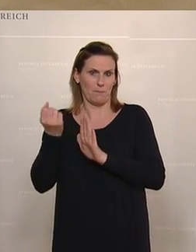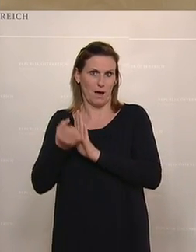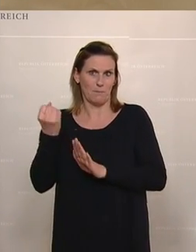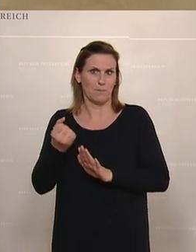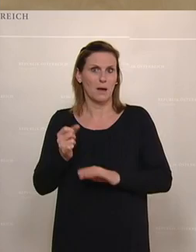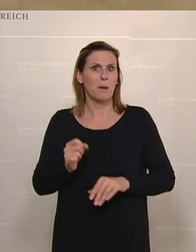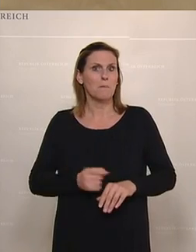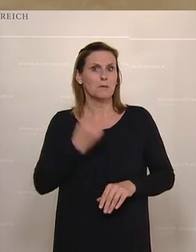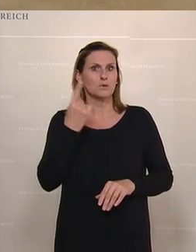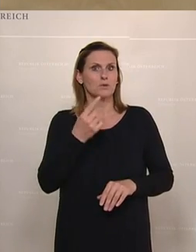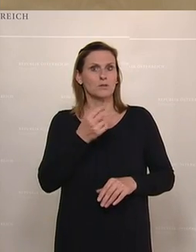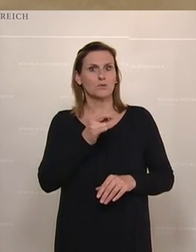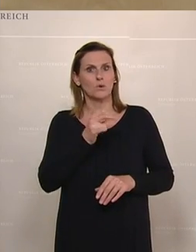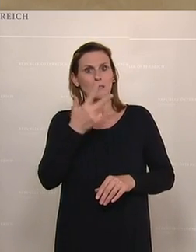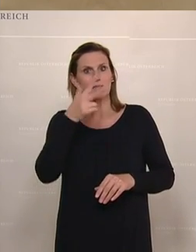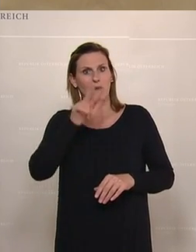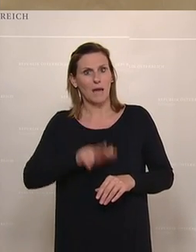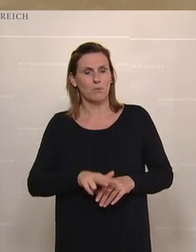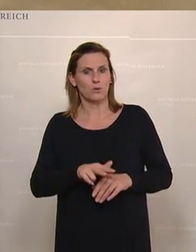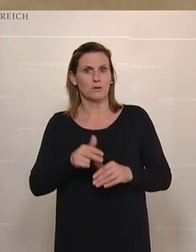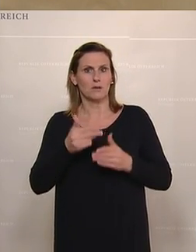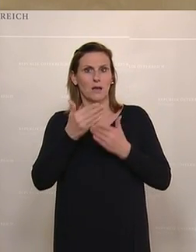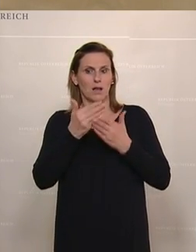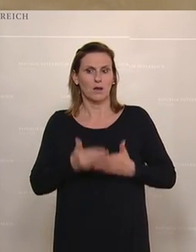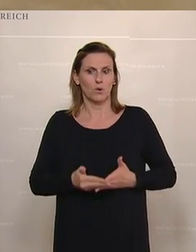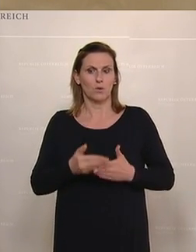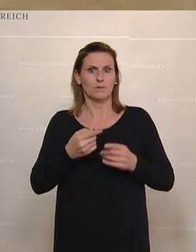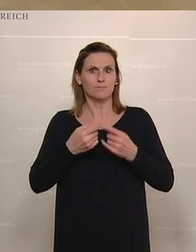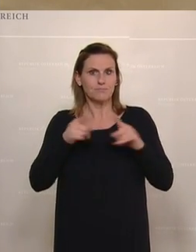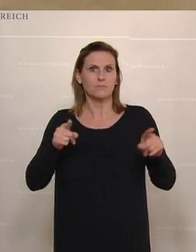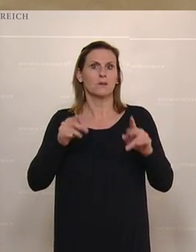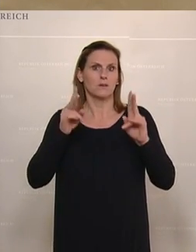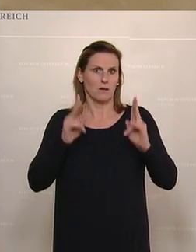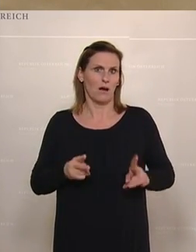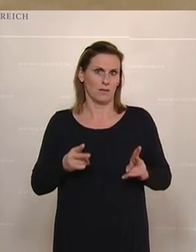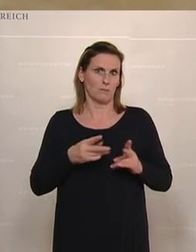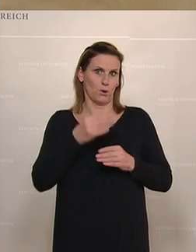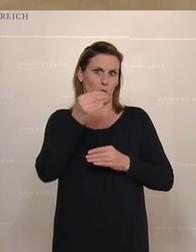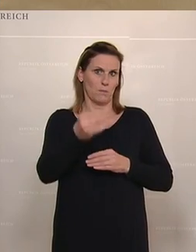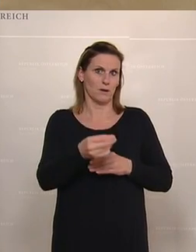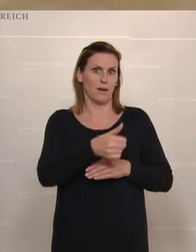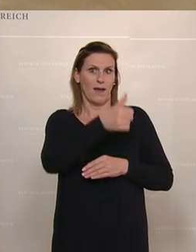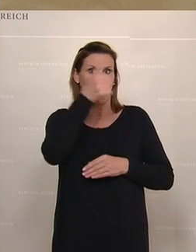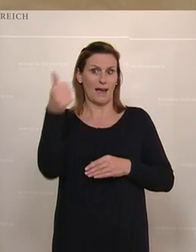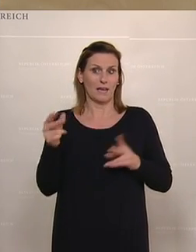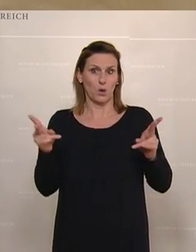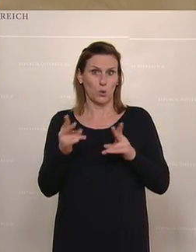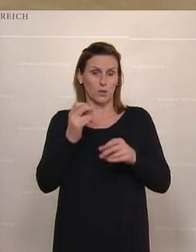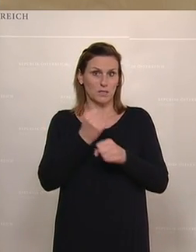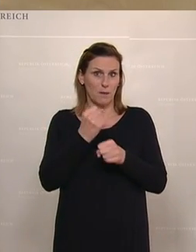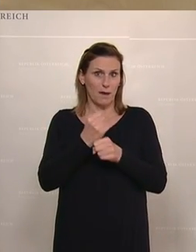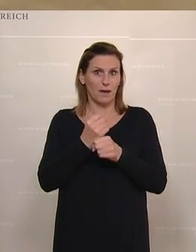dass nur für drei Monate Verdienstentgang eine Entschädigung aus dem Fonds erhalten werden kann. Nach einem Jahr in Kurzarbeit und